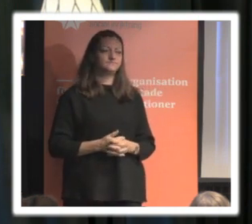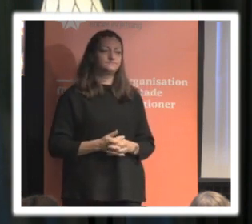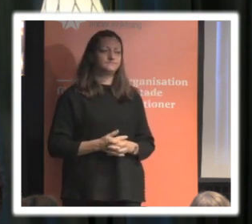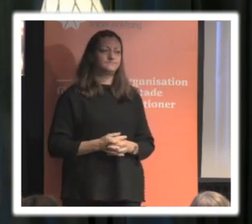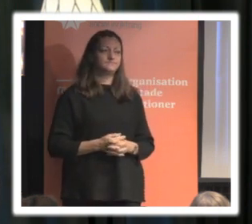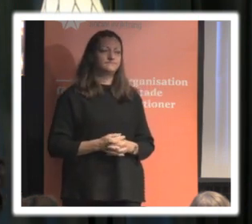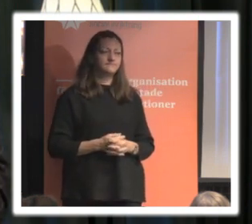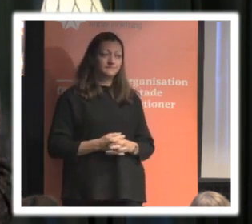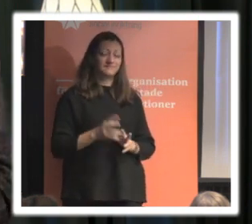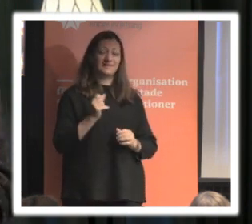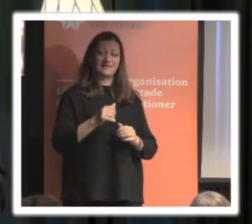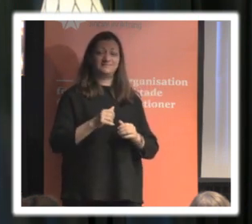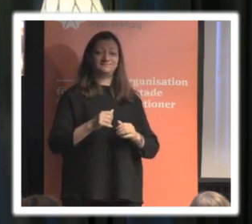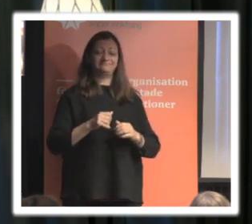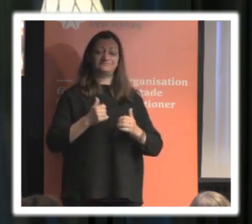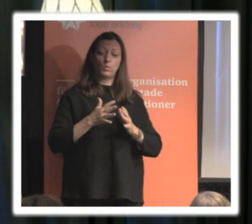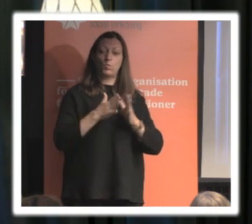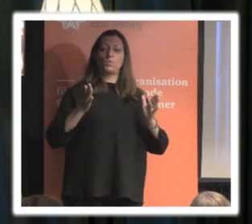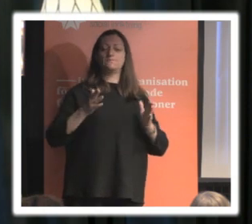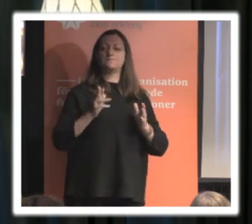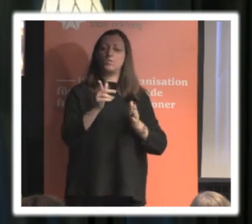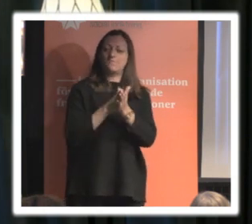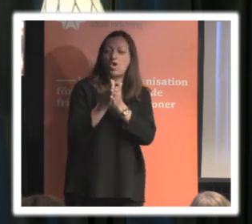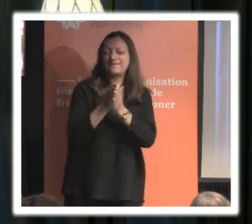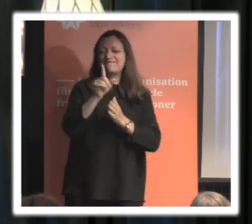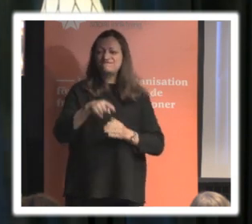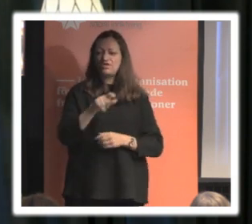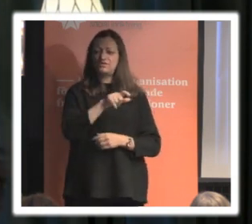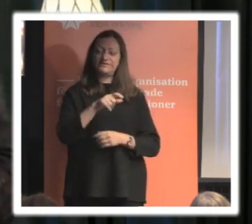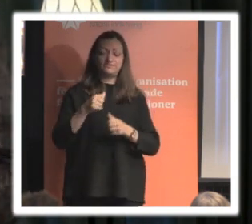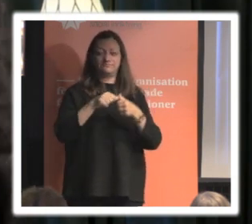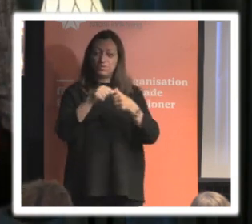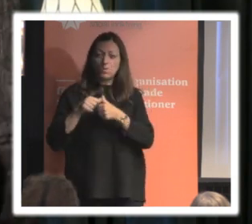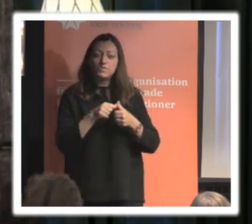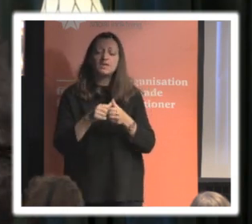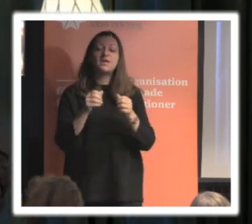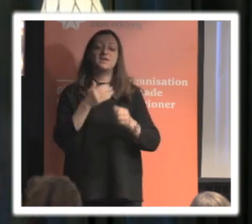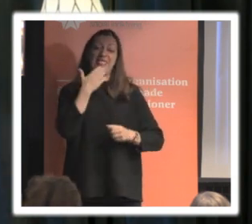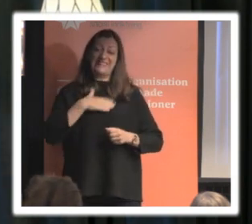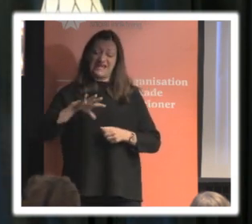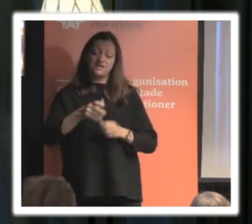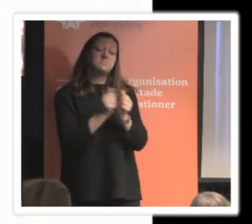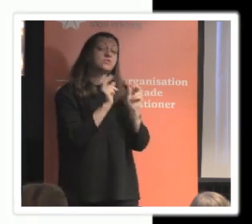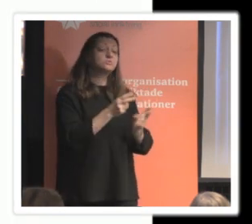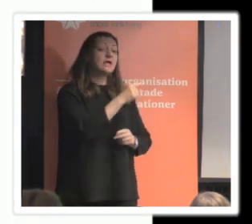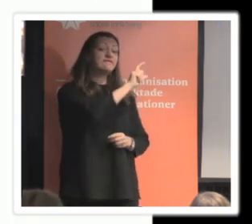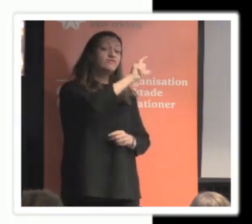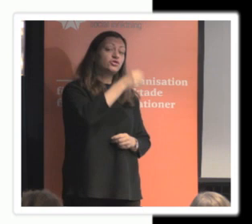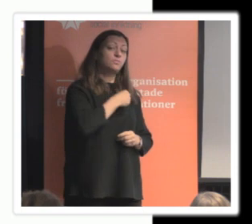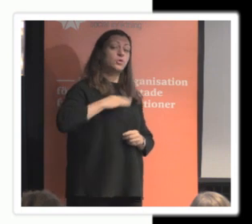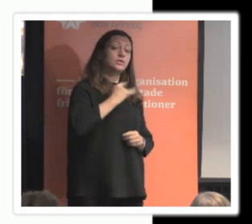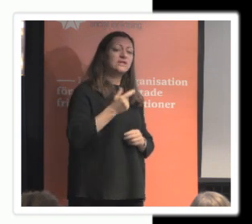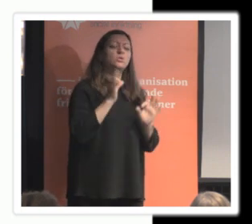en utmaning för många organisationer i den ideella sektorn men även för myndigheter och företag är hur ska man kommunicera när saker går fel